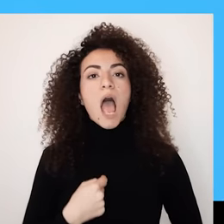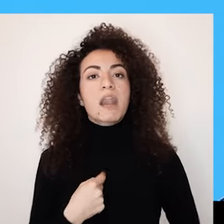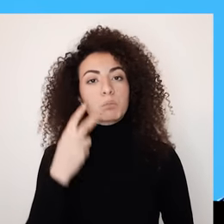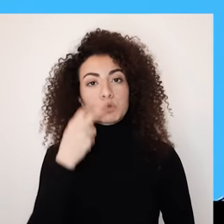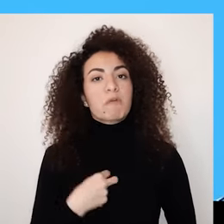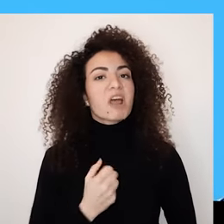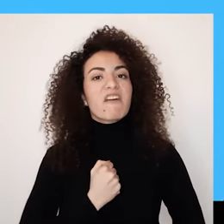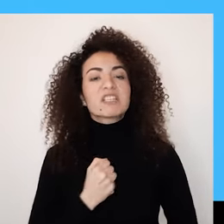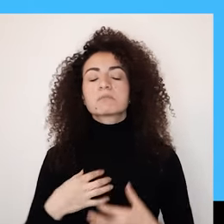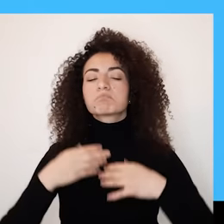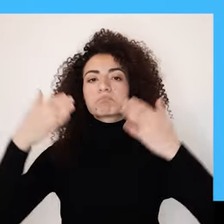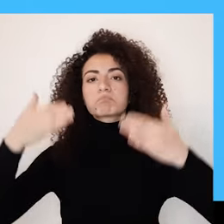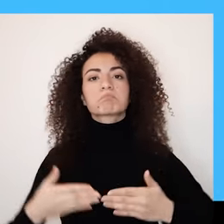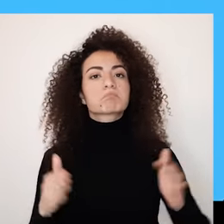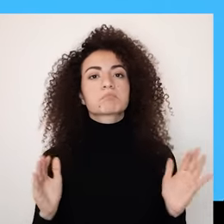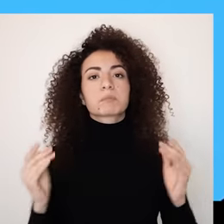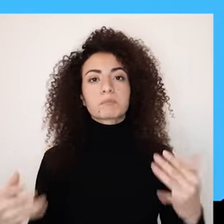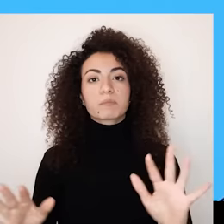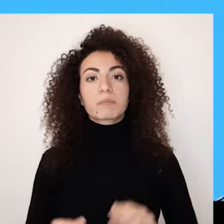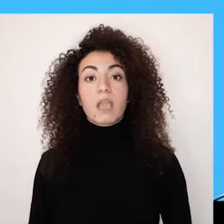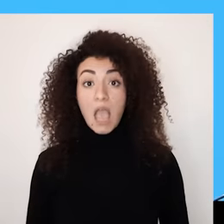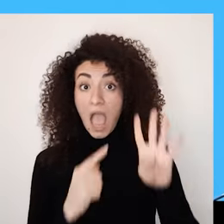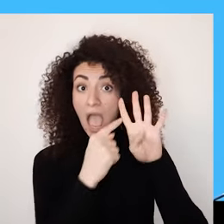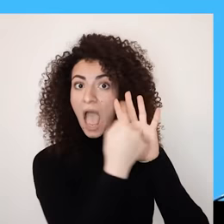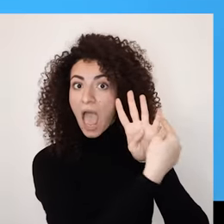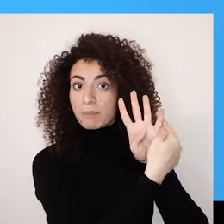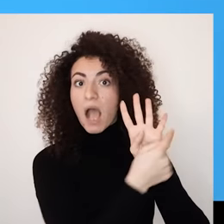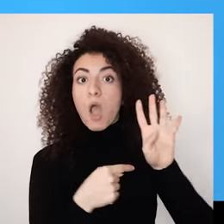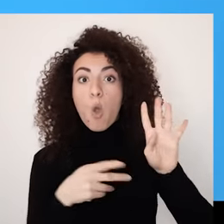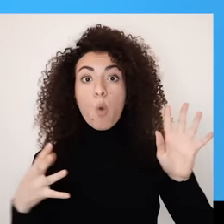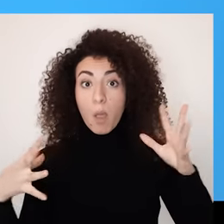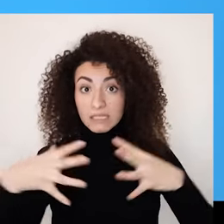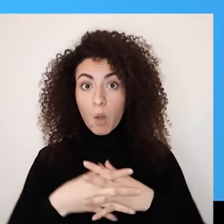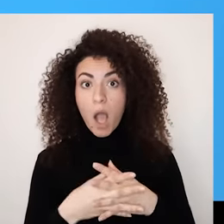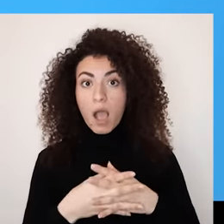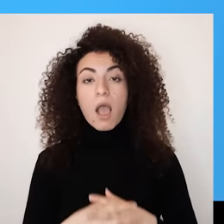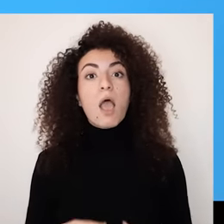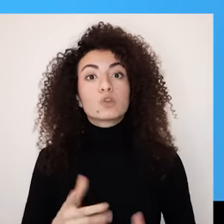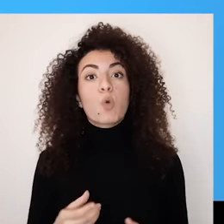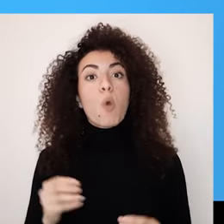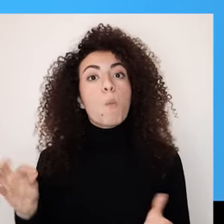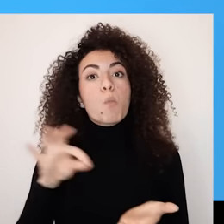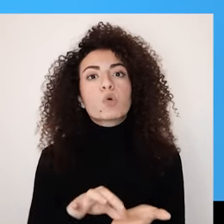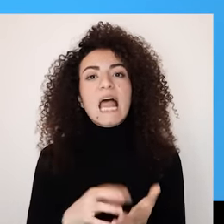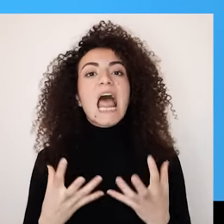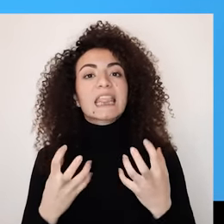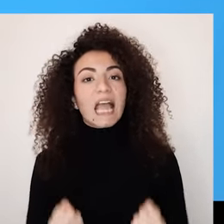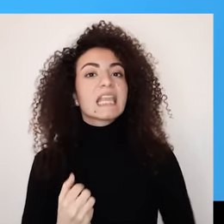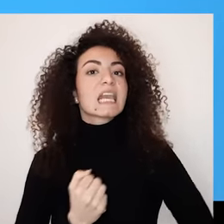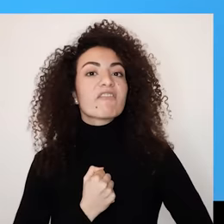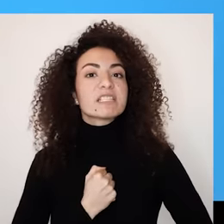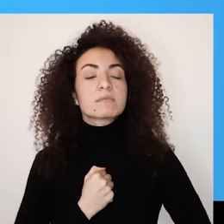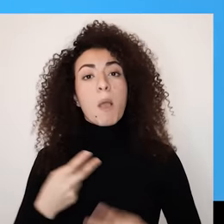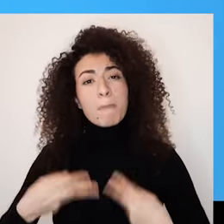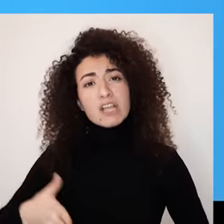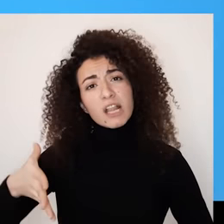هالدينماكيات الأربعة بينتج عنا تقدير الزيت اللي بيبرول تدريجيا عند الطفل وبيتوتط عن